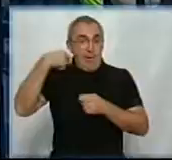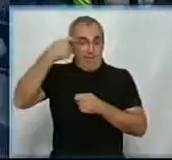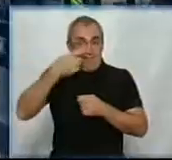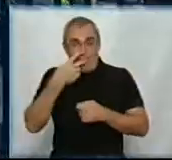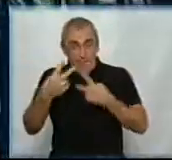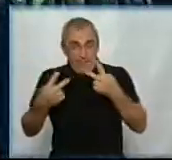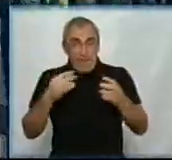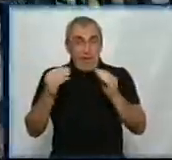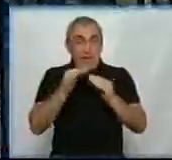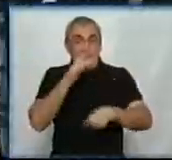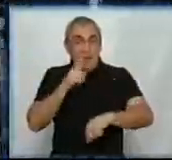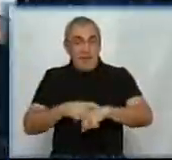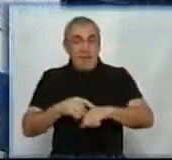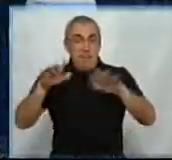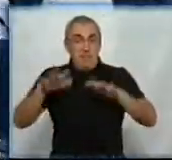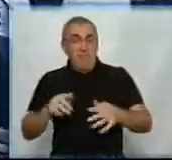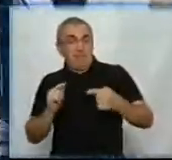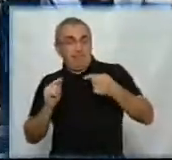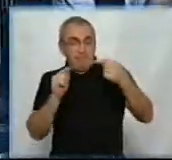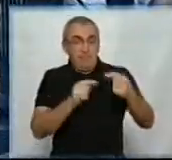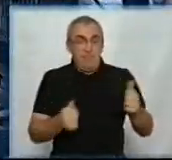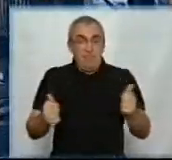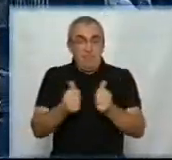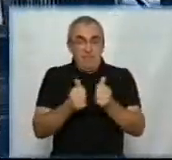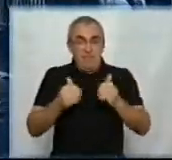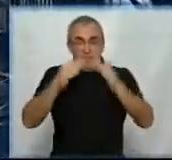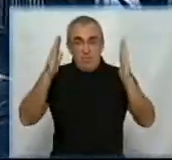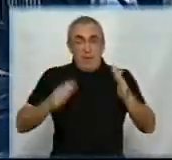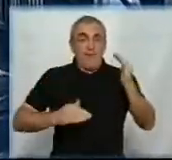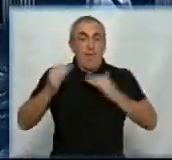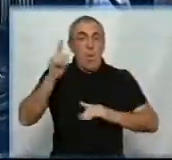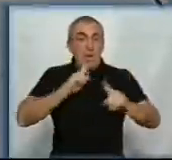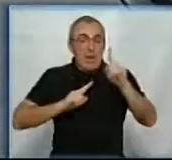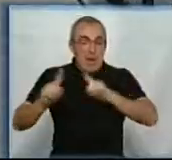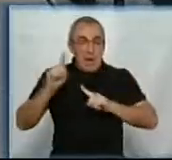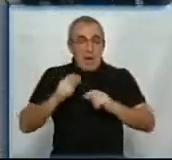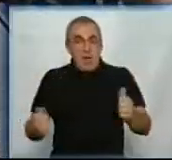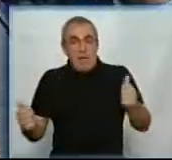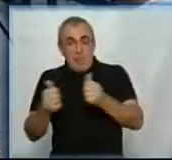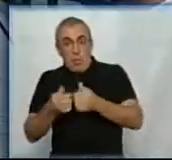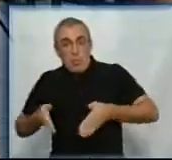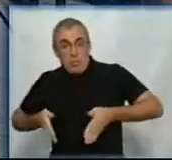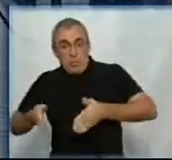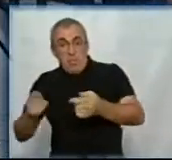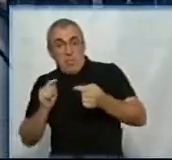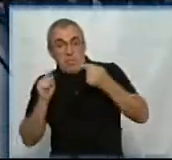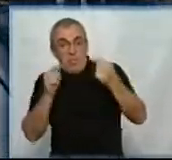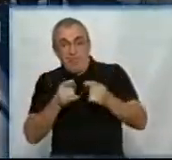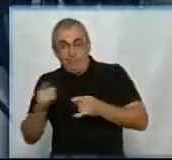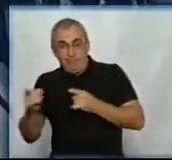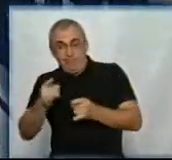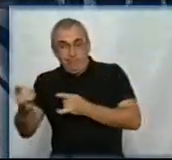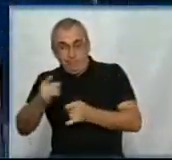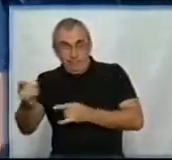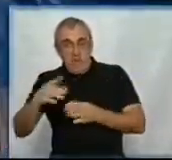бачите, як о 10-й годині виглядало місце протесту біля будівлі Верховної Ради у Києві. Поряд вздовж дороги протестувальники припаркували